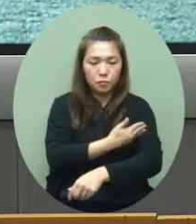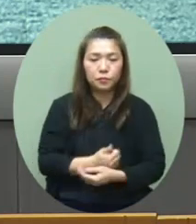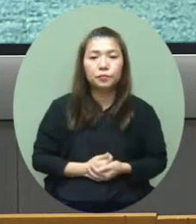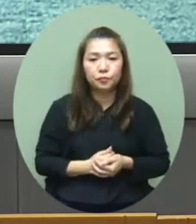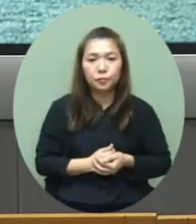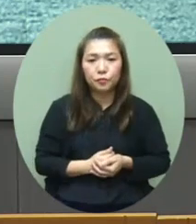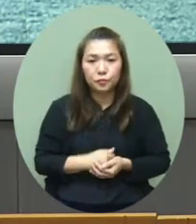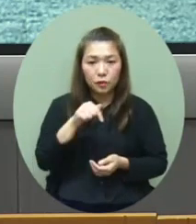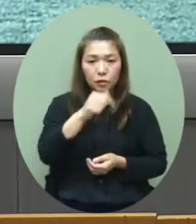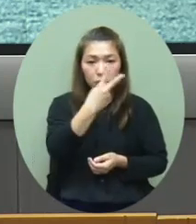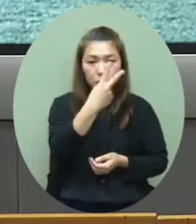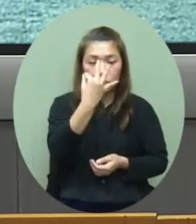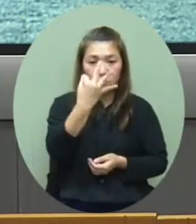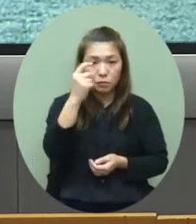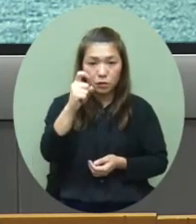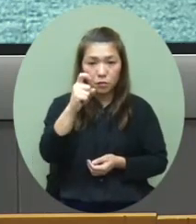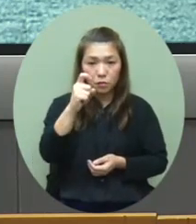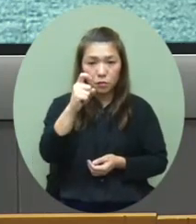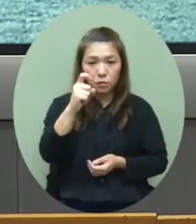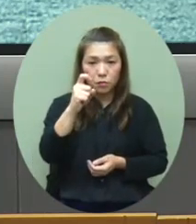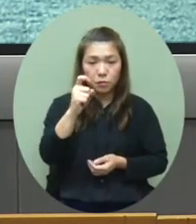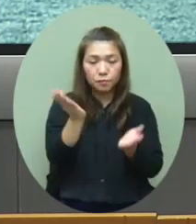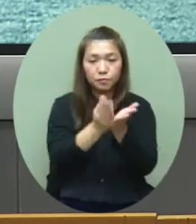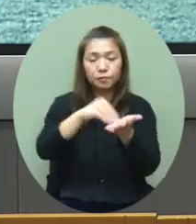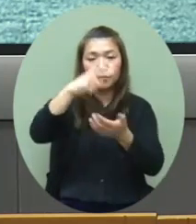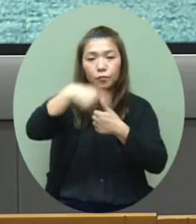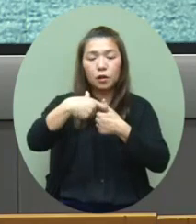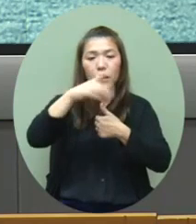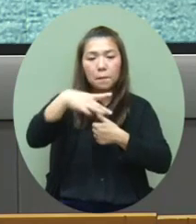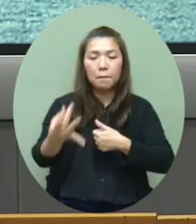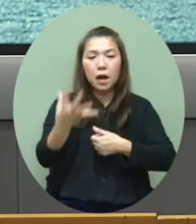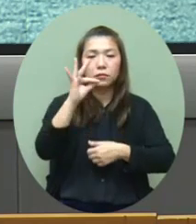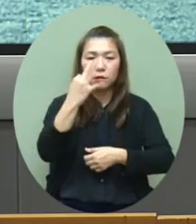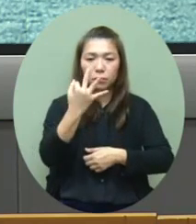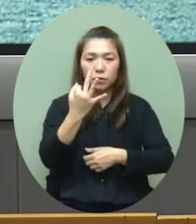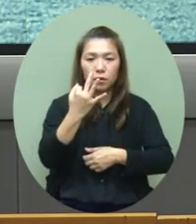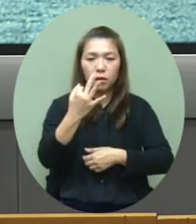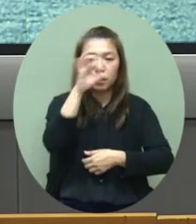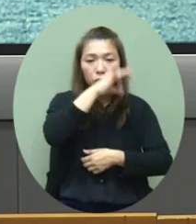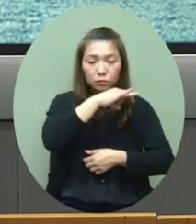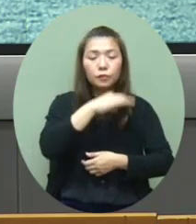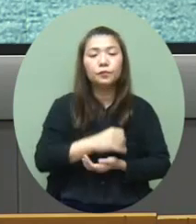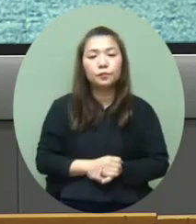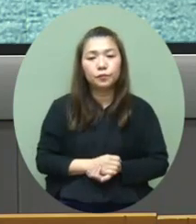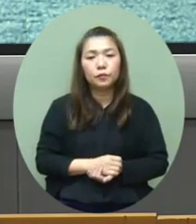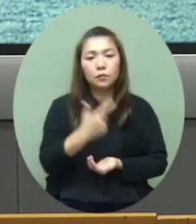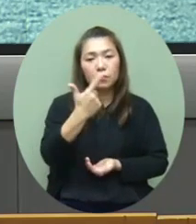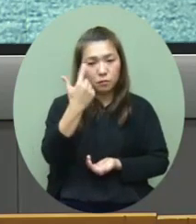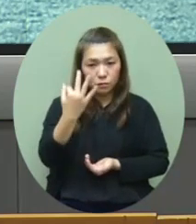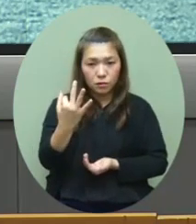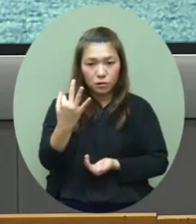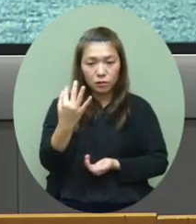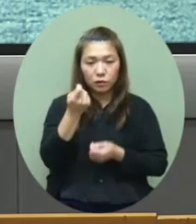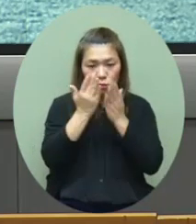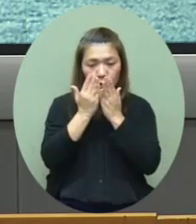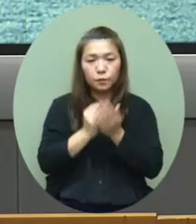这239个个案就来自33间幼稚园中心83间